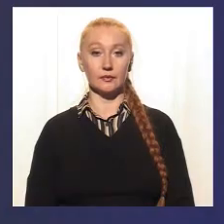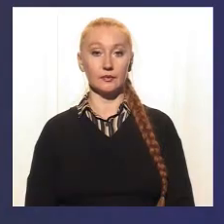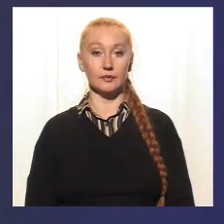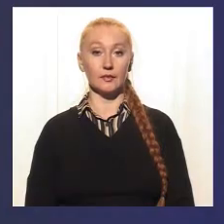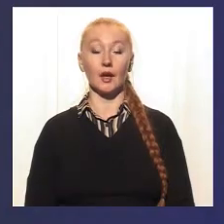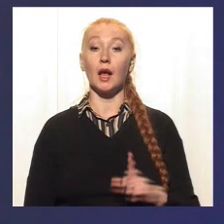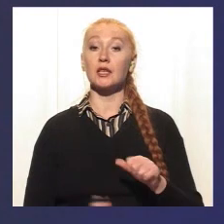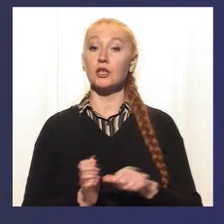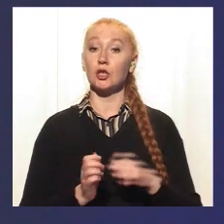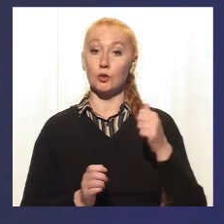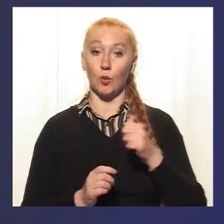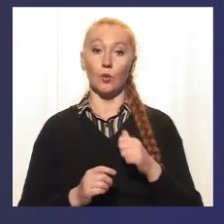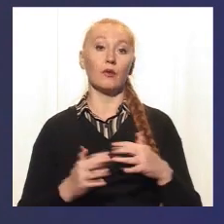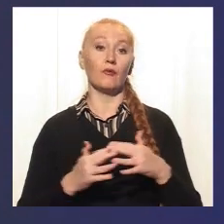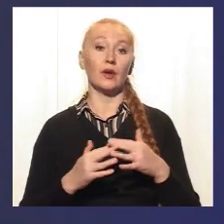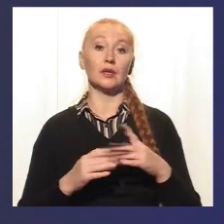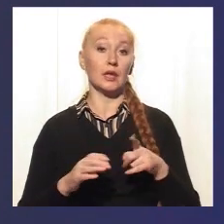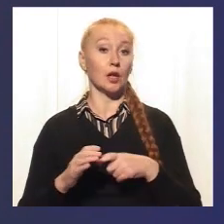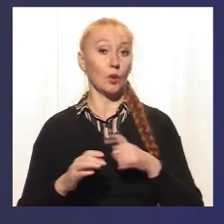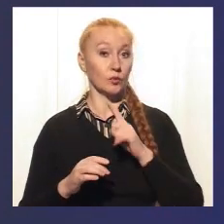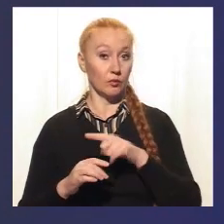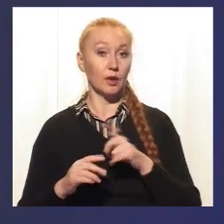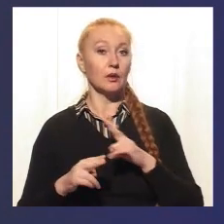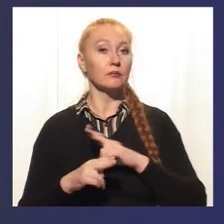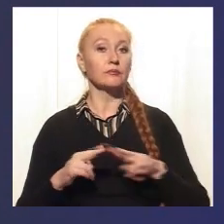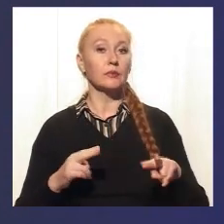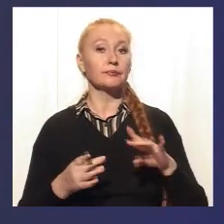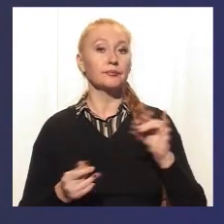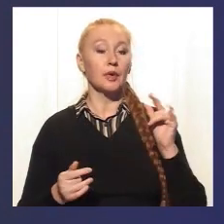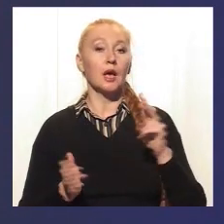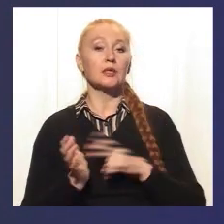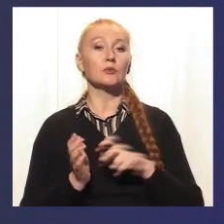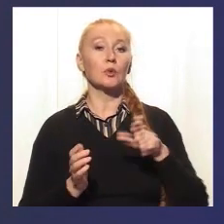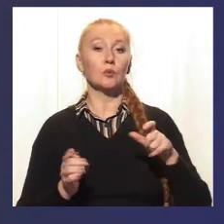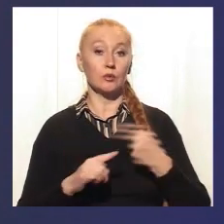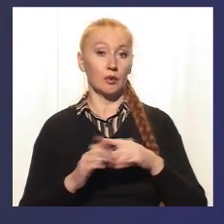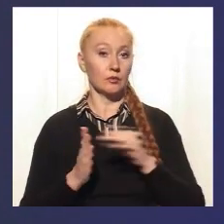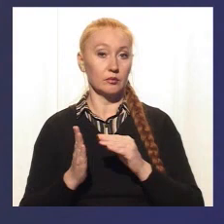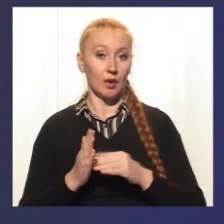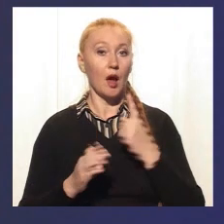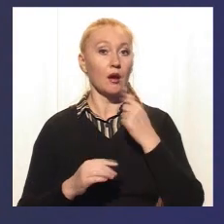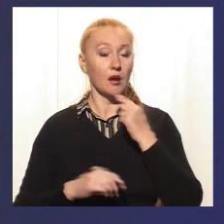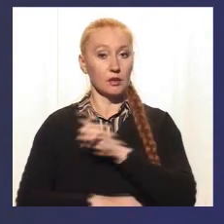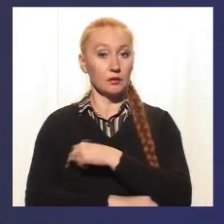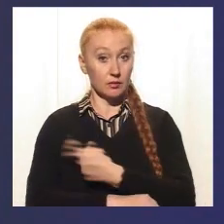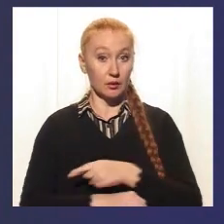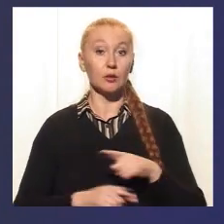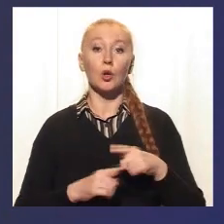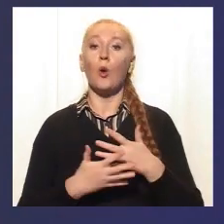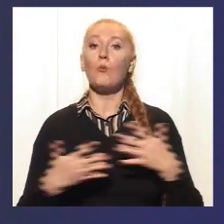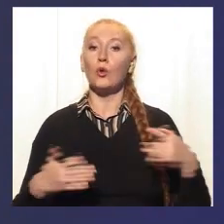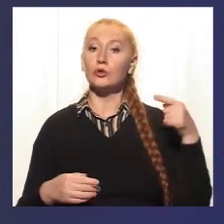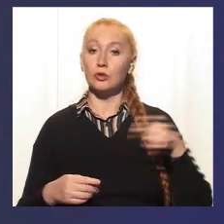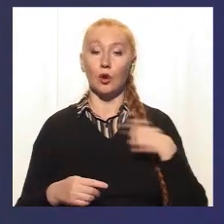За шість років війни на Донбасі там безвісти зникли 700 людей. Таку статистику надає Червоний Хрест. Про те, що їх більше